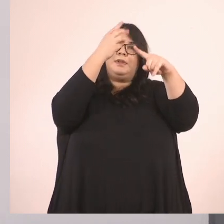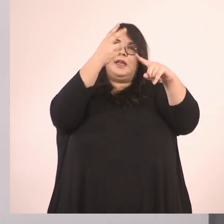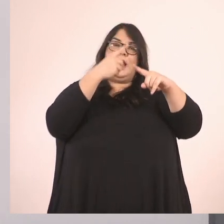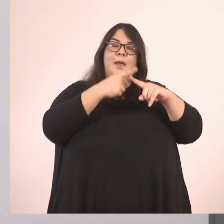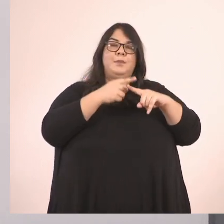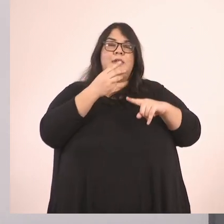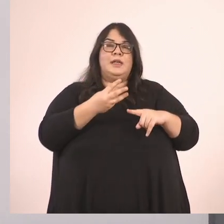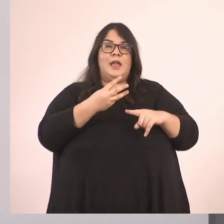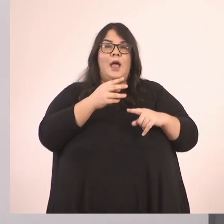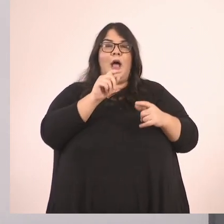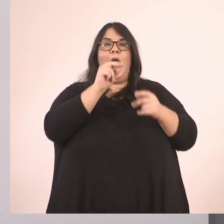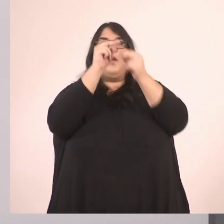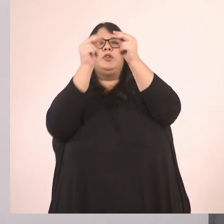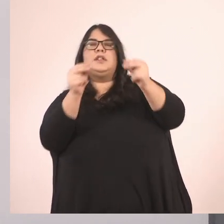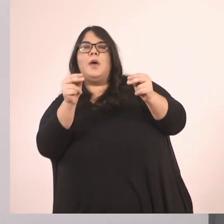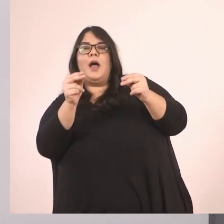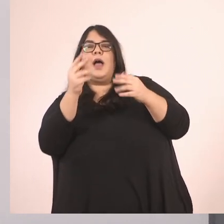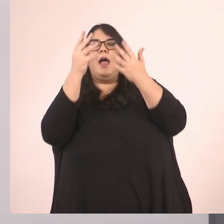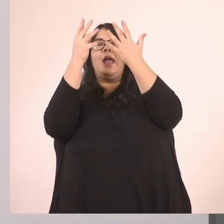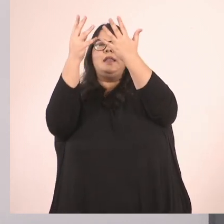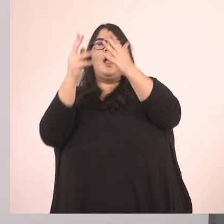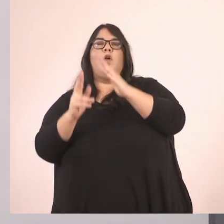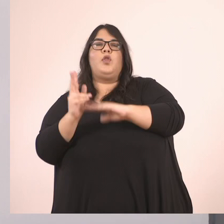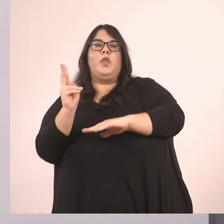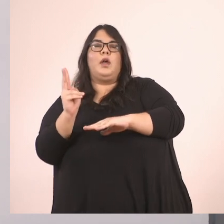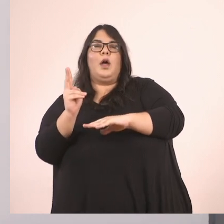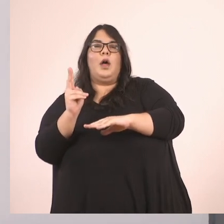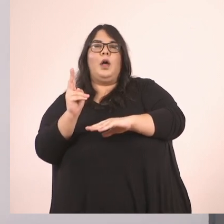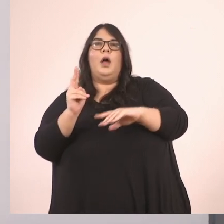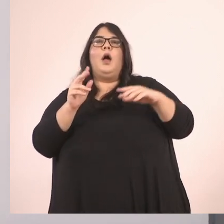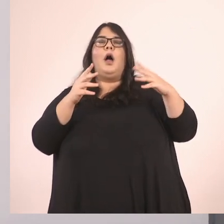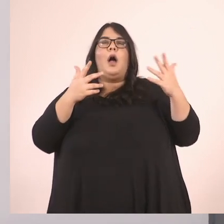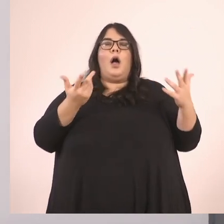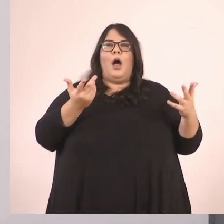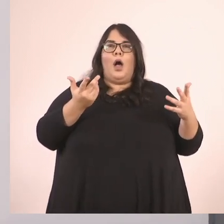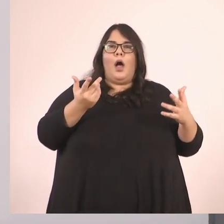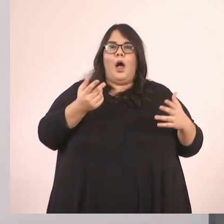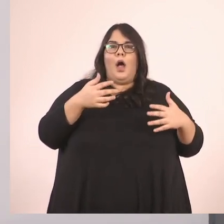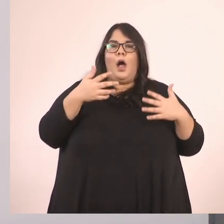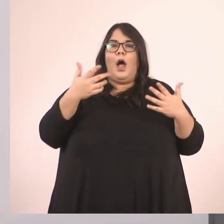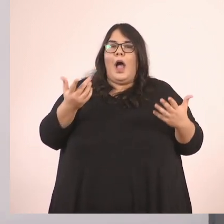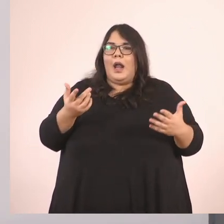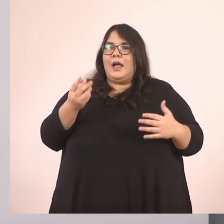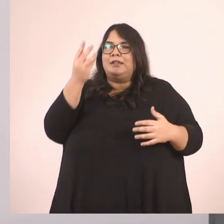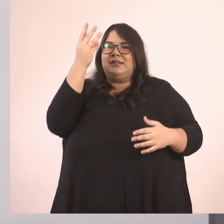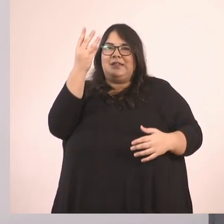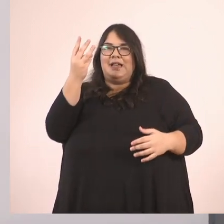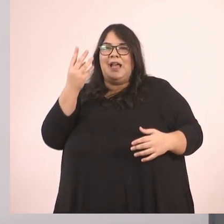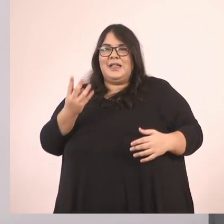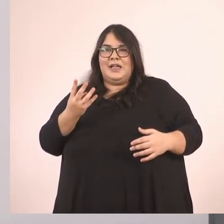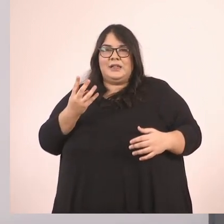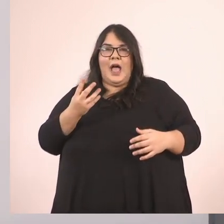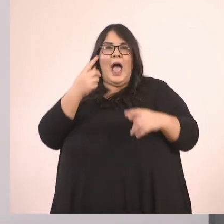να δω τι θα προκύψει Το 3 επί 3 θα γίνει 9 και 4 επί 3 θα γίνει 12 Άρα λοιπόν το 9 δωδέκατα